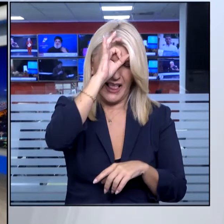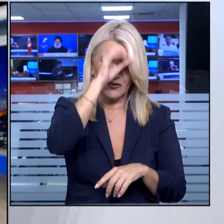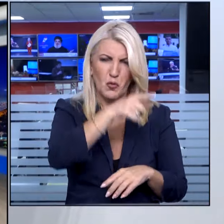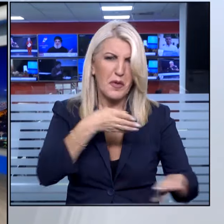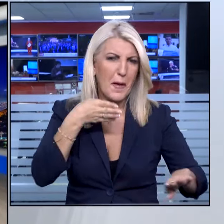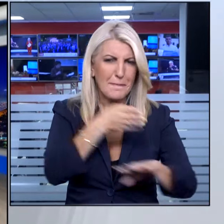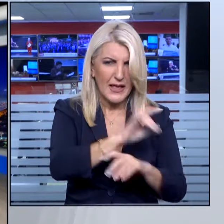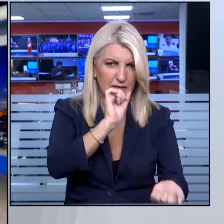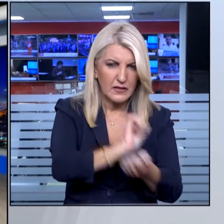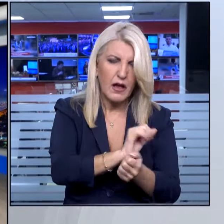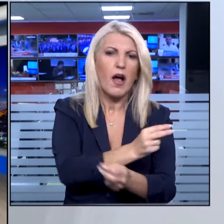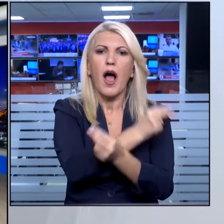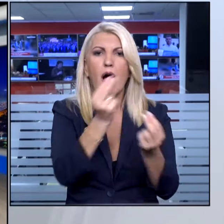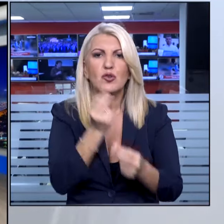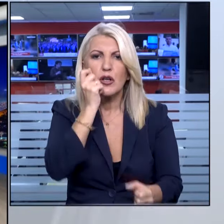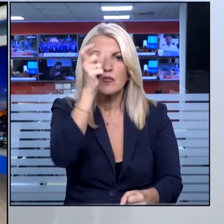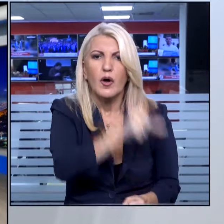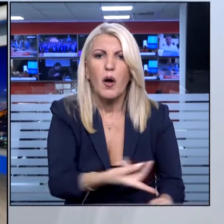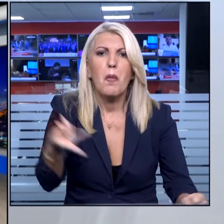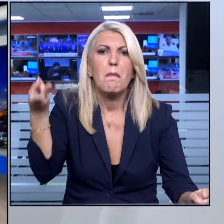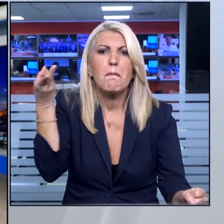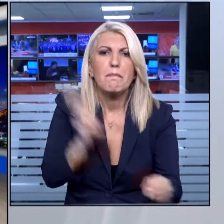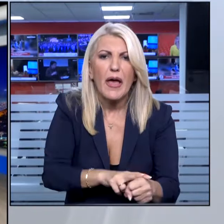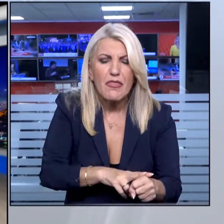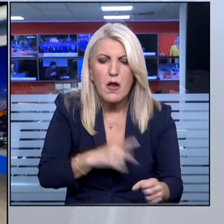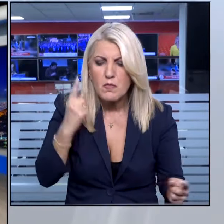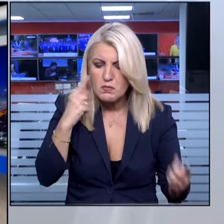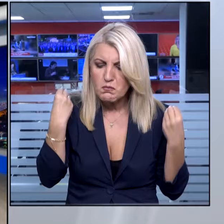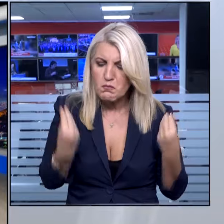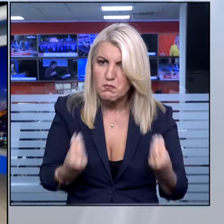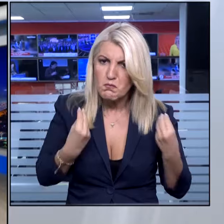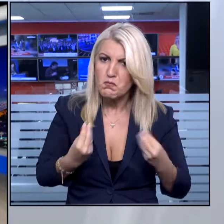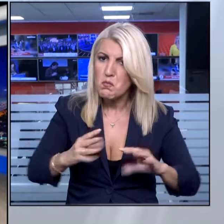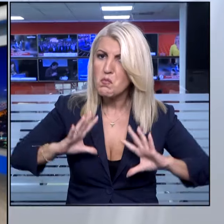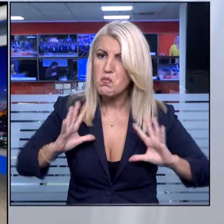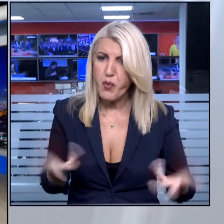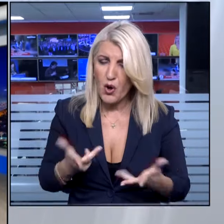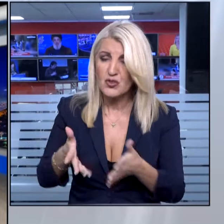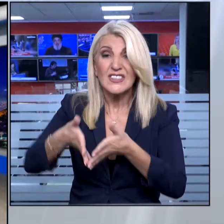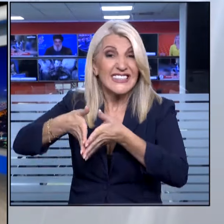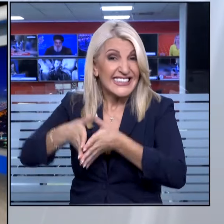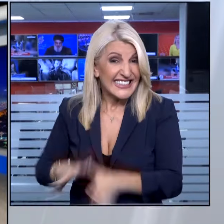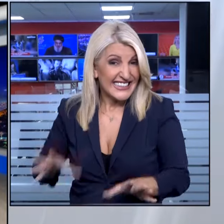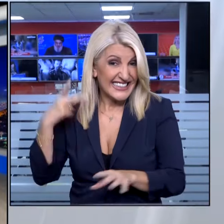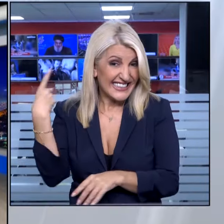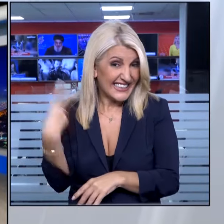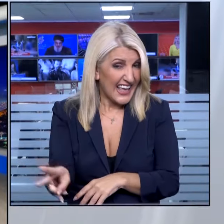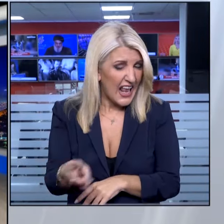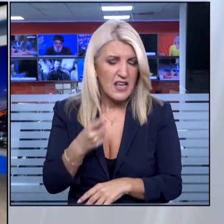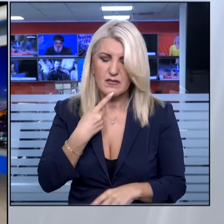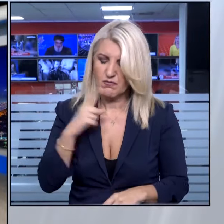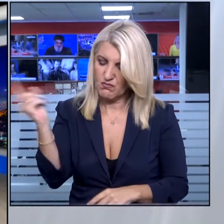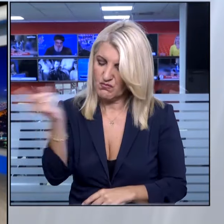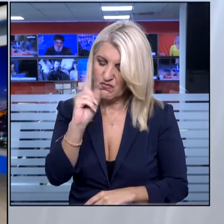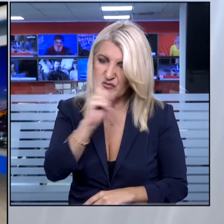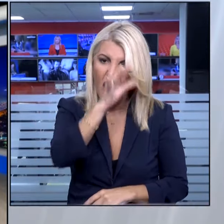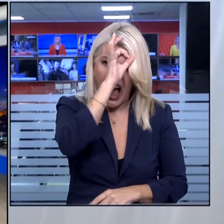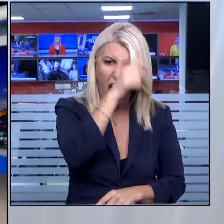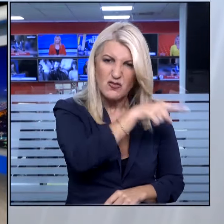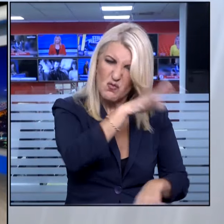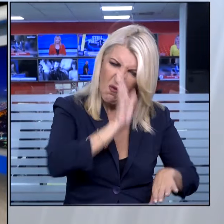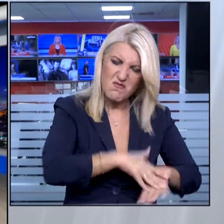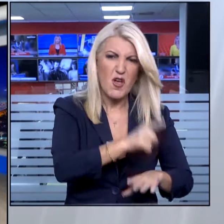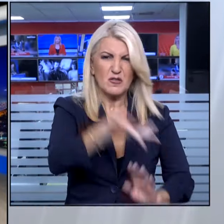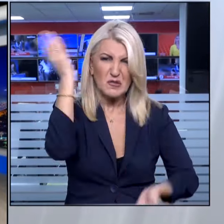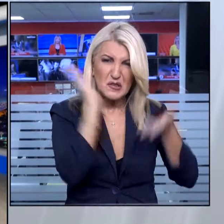Από την πλευρά τους, οι συγγενείς του 38χρονου καταγγέλουν ότι ξυλοκοπήθηκε μέχρι θανάτου από αστυνομικούς. Ενώ εχθές,